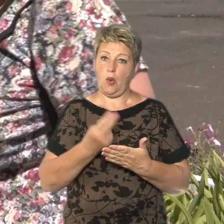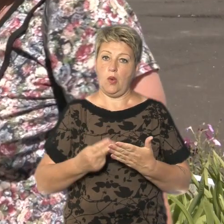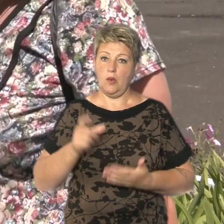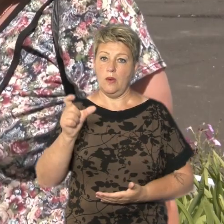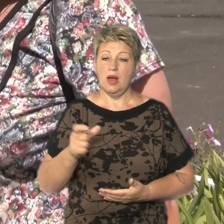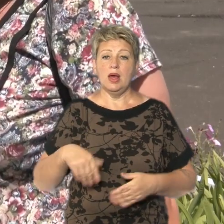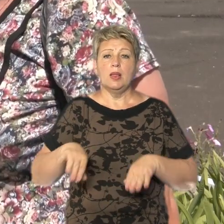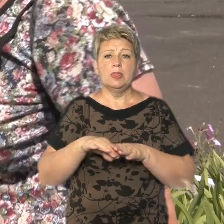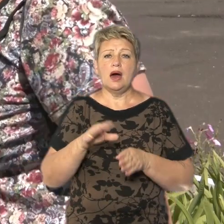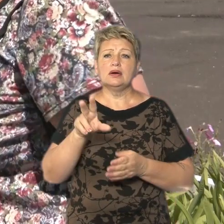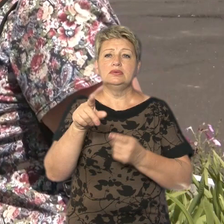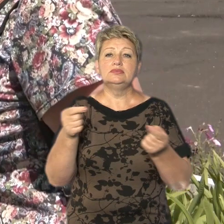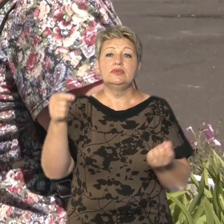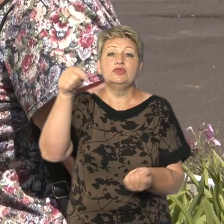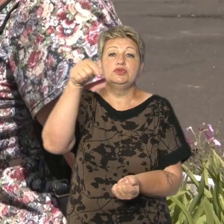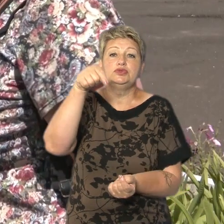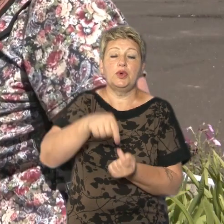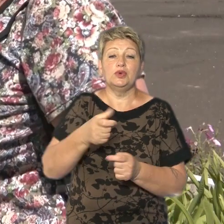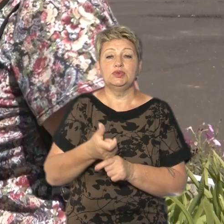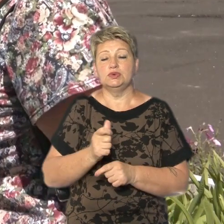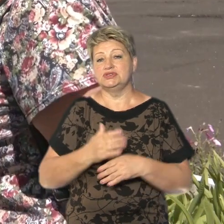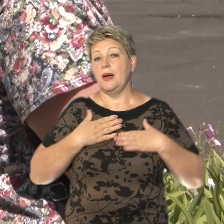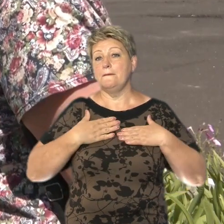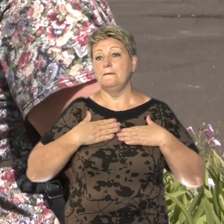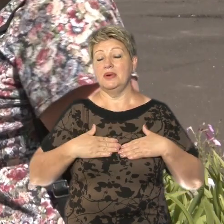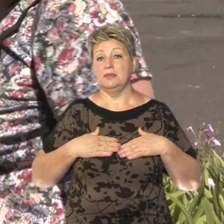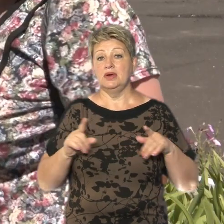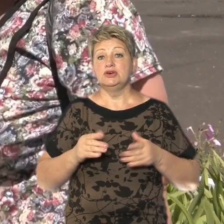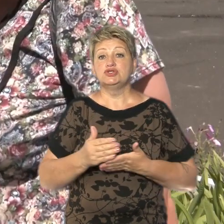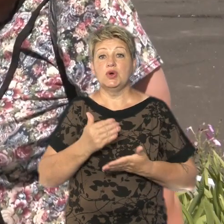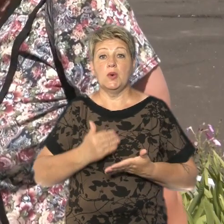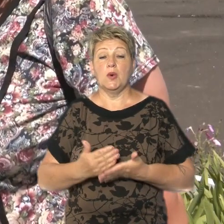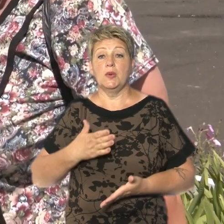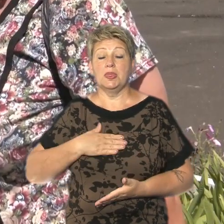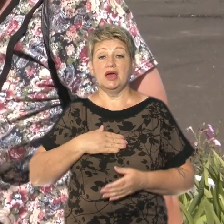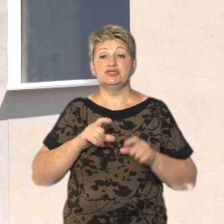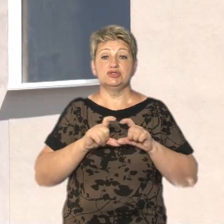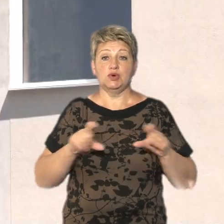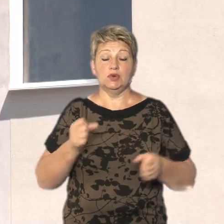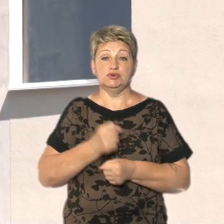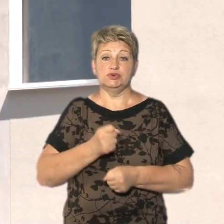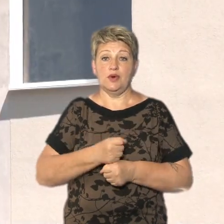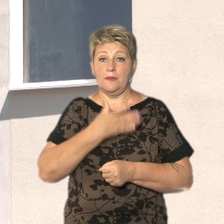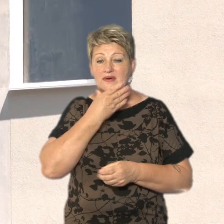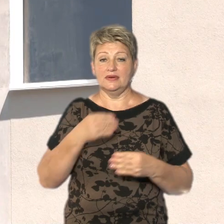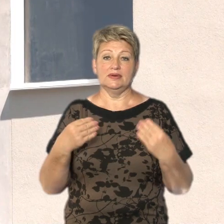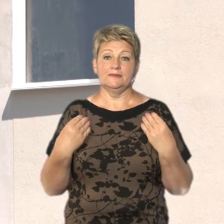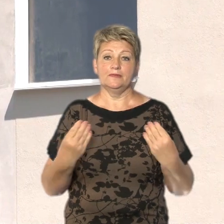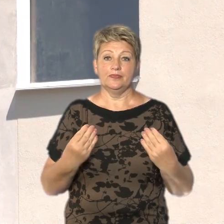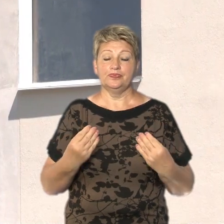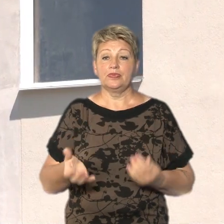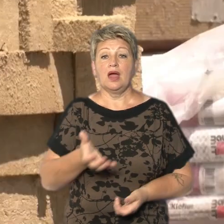Семененко намалював. Дуже приємно, що на кінець нашу красиву школу зроблять. Утеплюють матеріалом